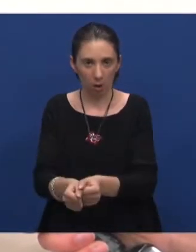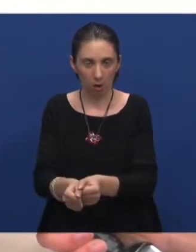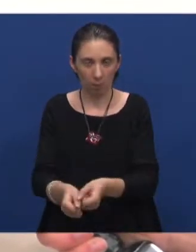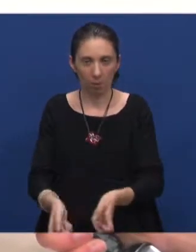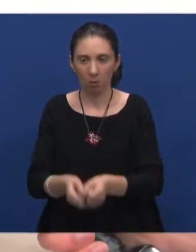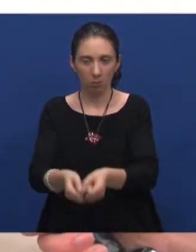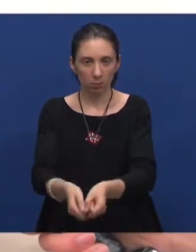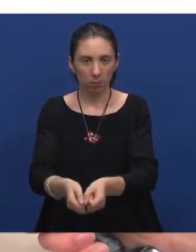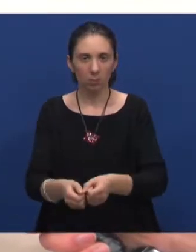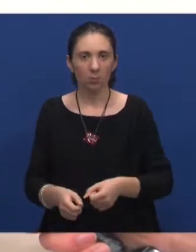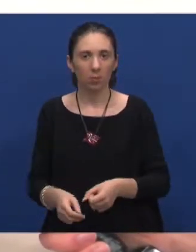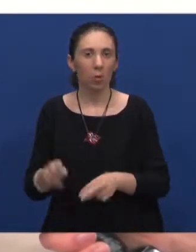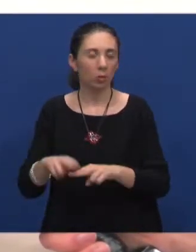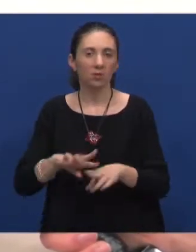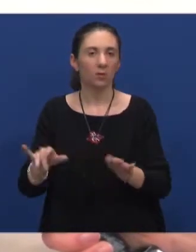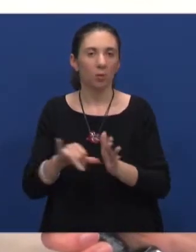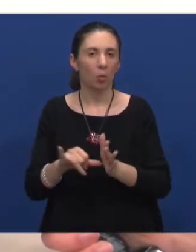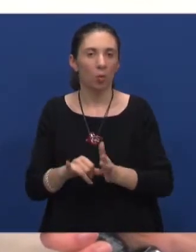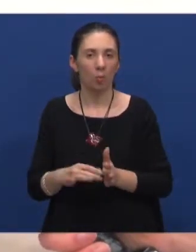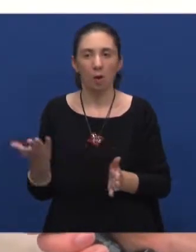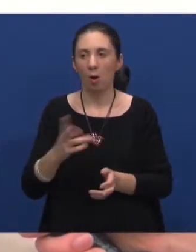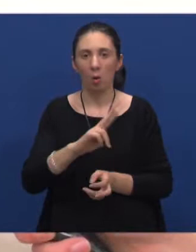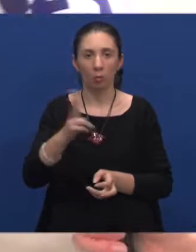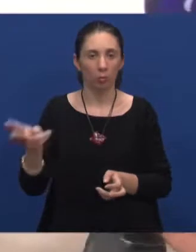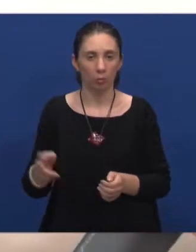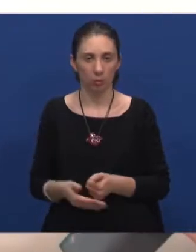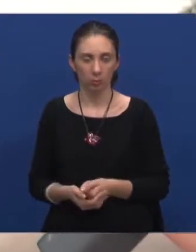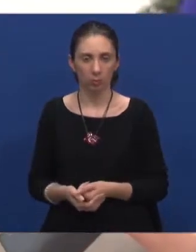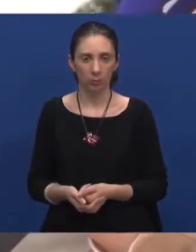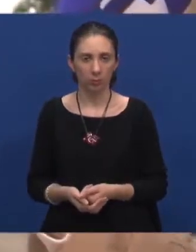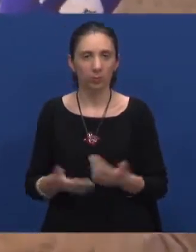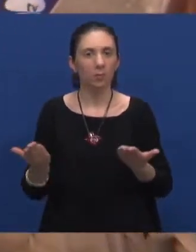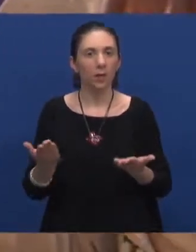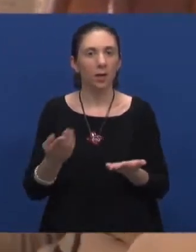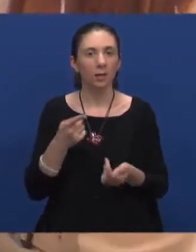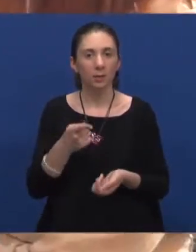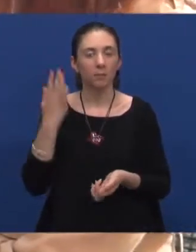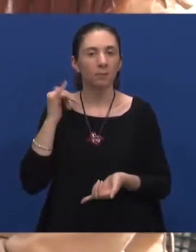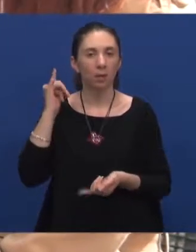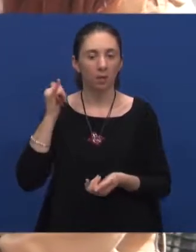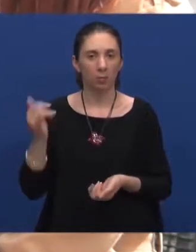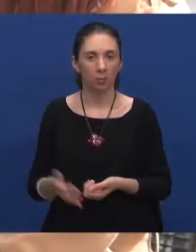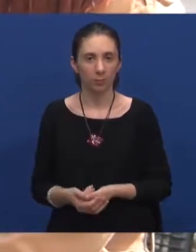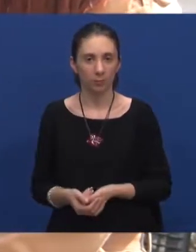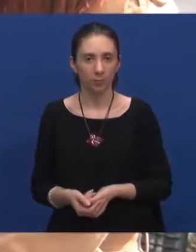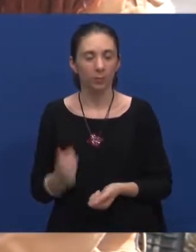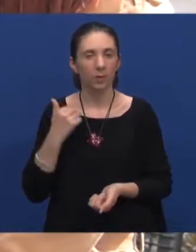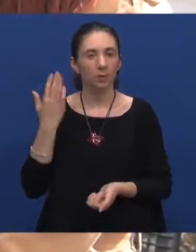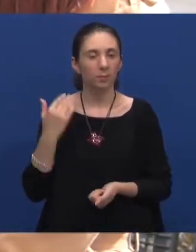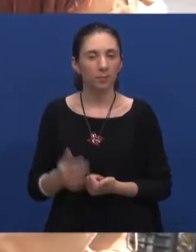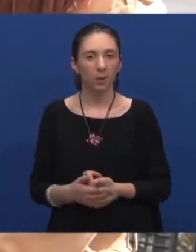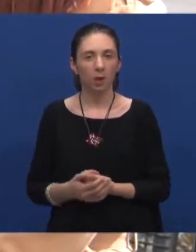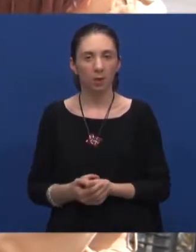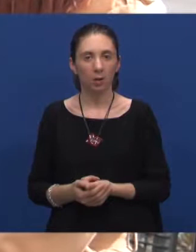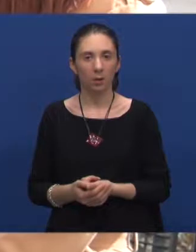ostalo je sve standardno kao i ostali. Gdje si već sve bila? Bila sam,